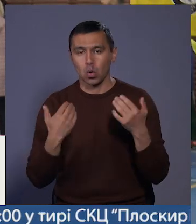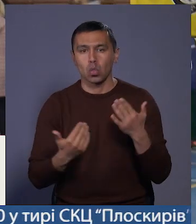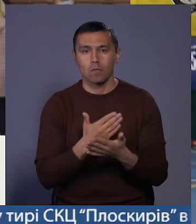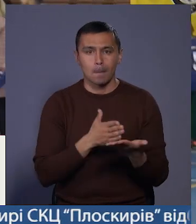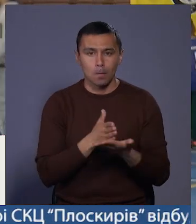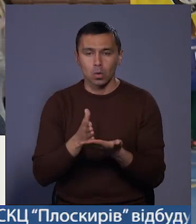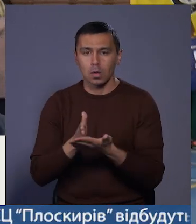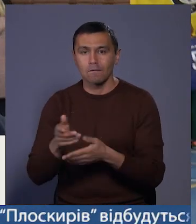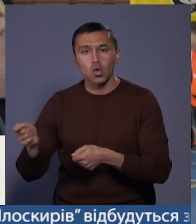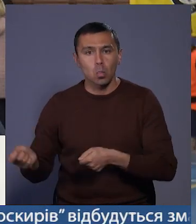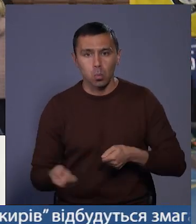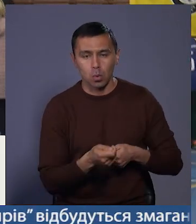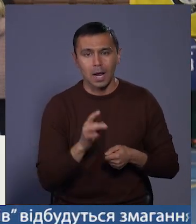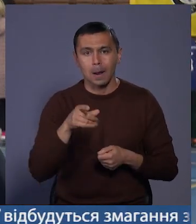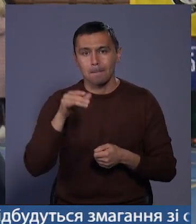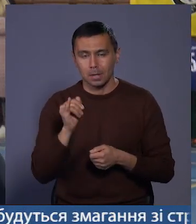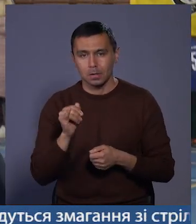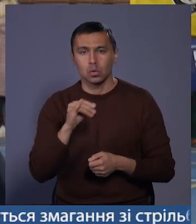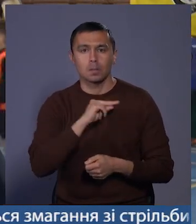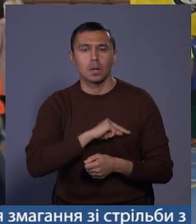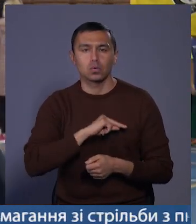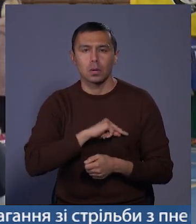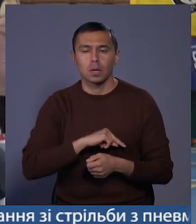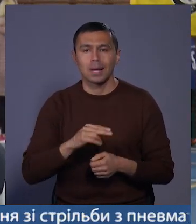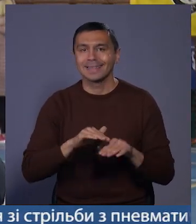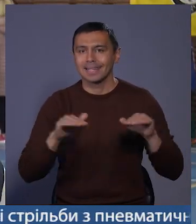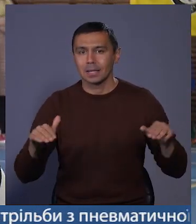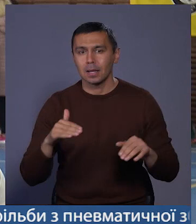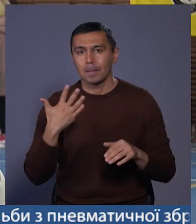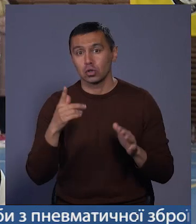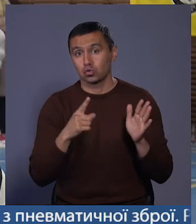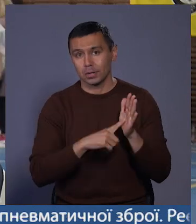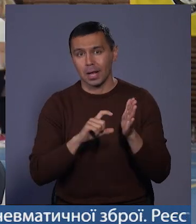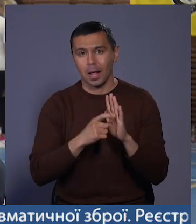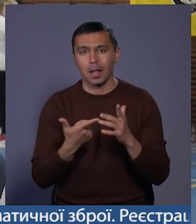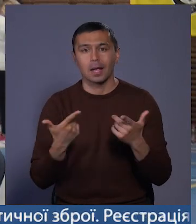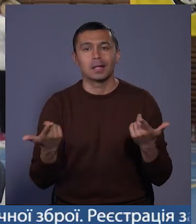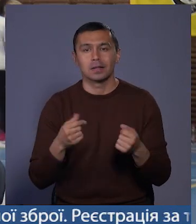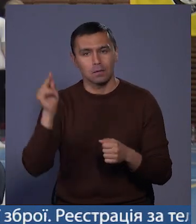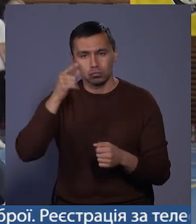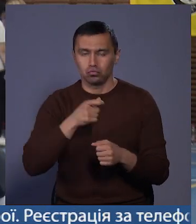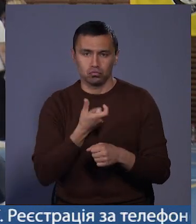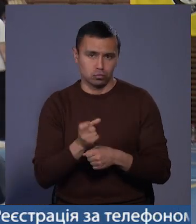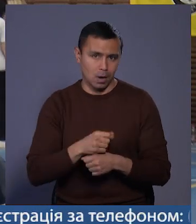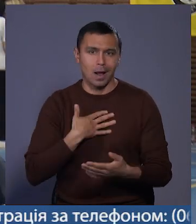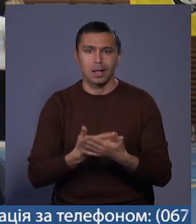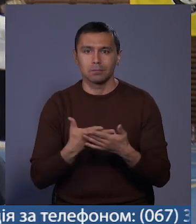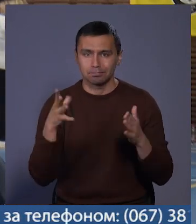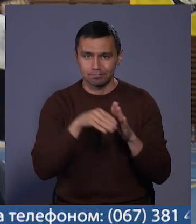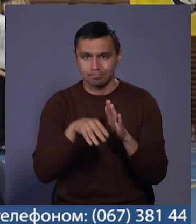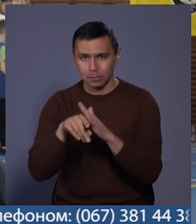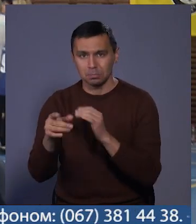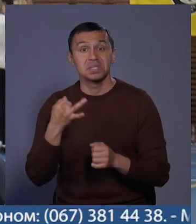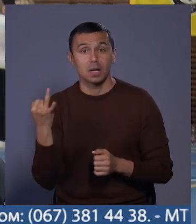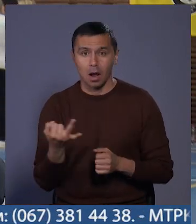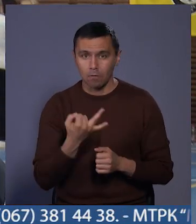модулі. корбол, регбі-5 у нас працює, гурток. Діти 5-6 класів, які зараз вивчають, вони дуже активно доєднуються, їм